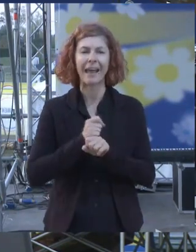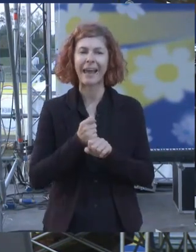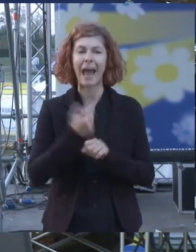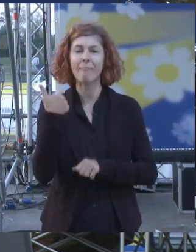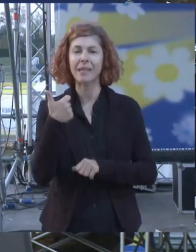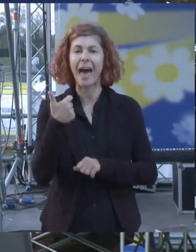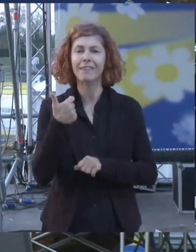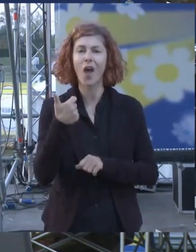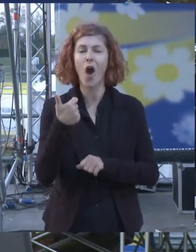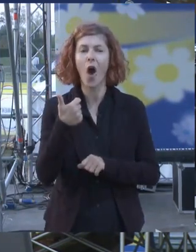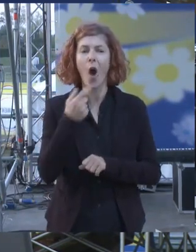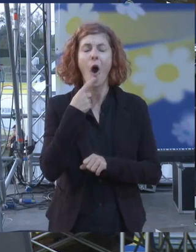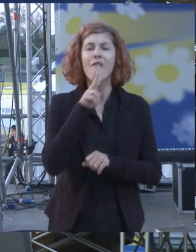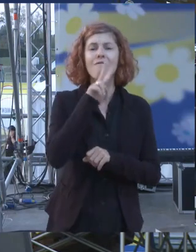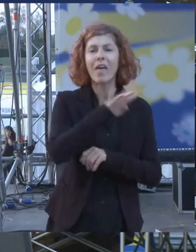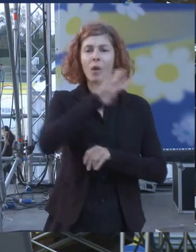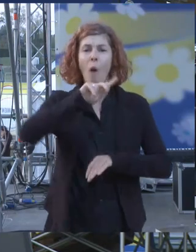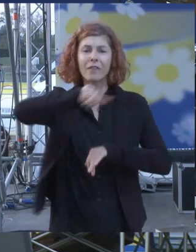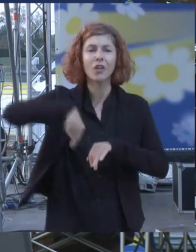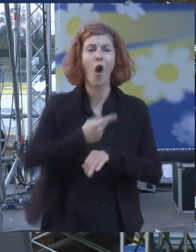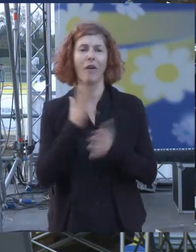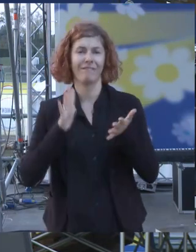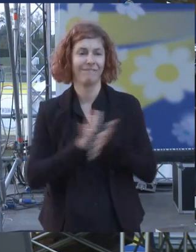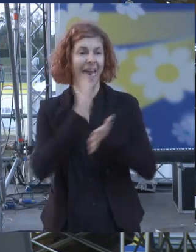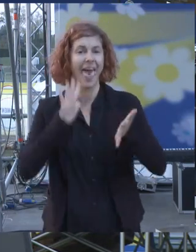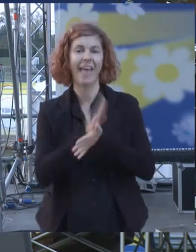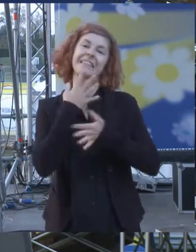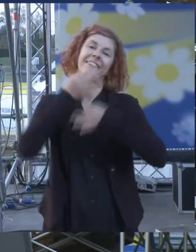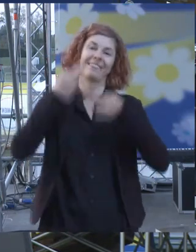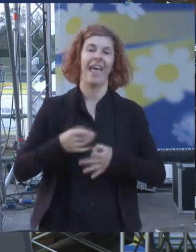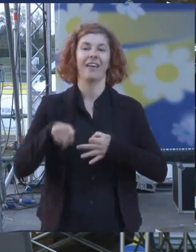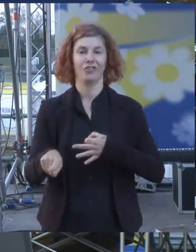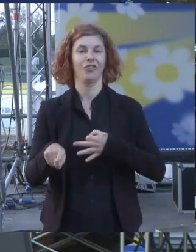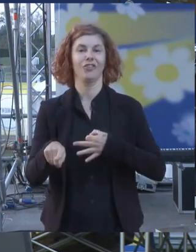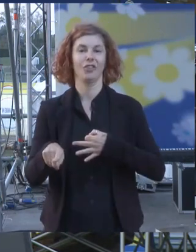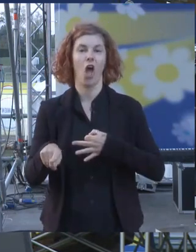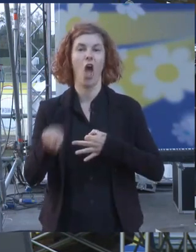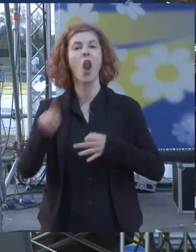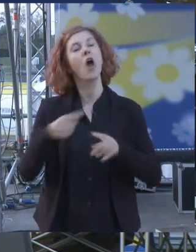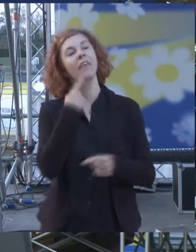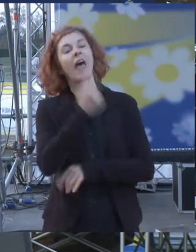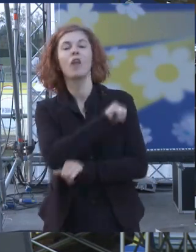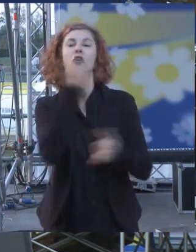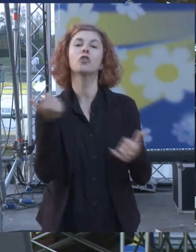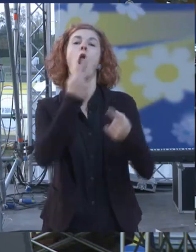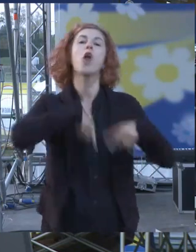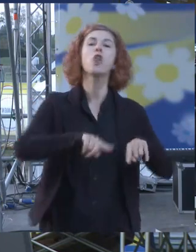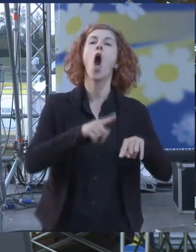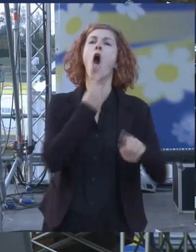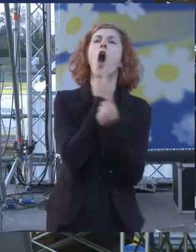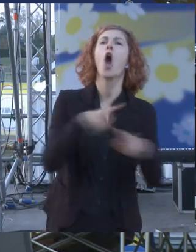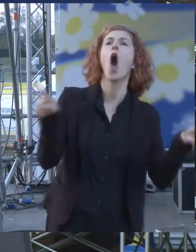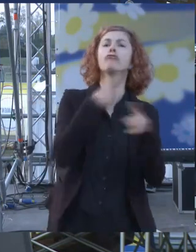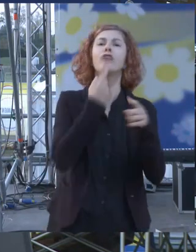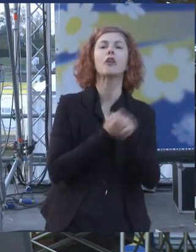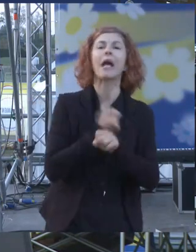Roma l'abbiamo chiamata 24 ore di festa hanno solamente detto che non abbiamo fatto il concertone di capodanno si